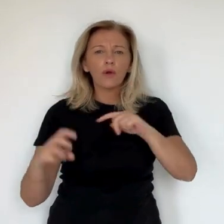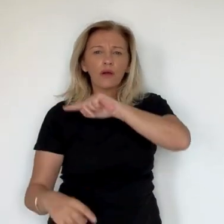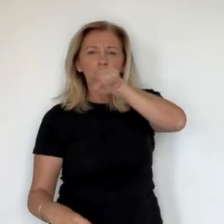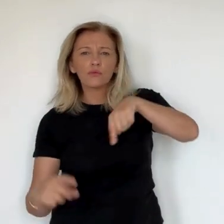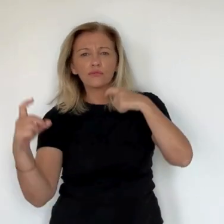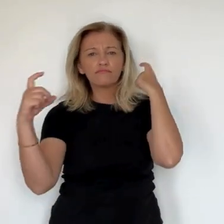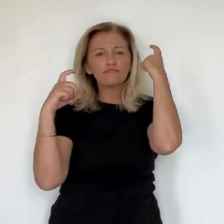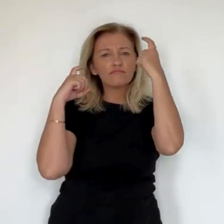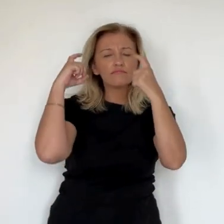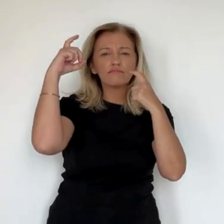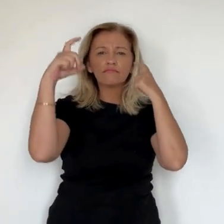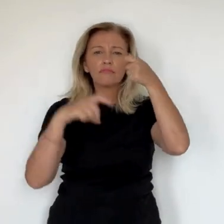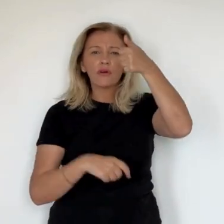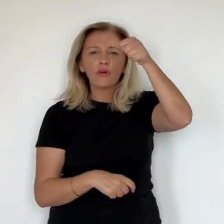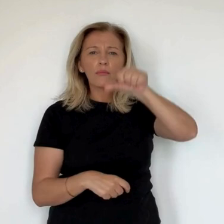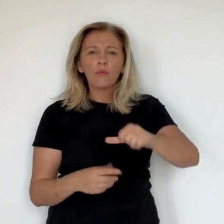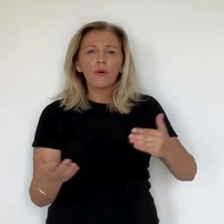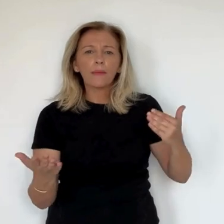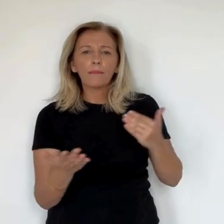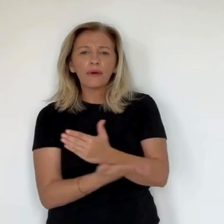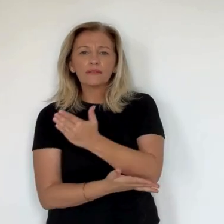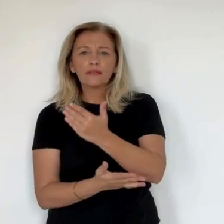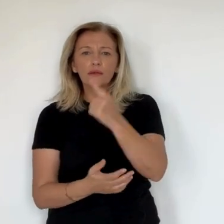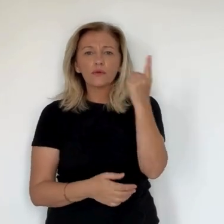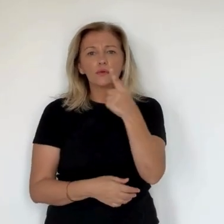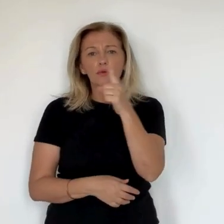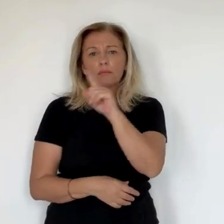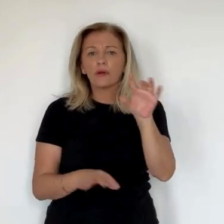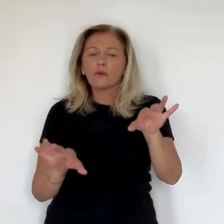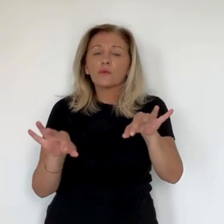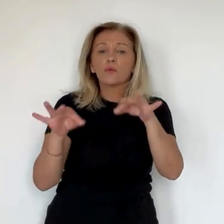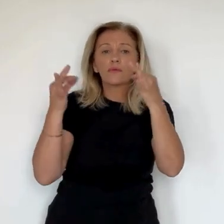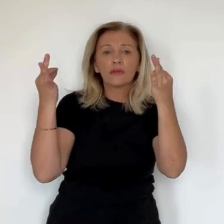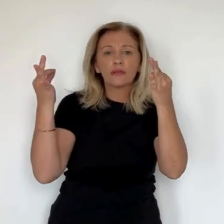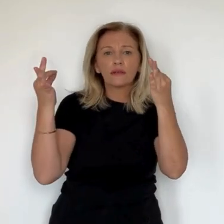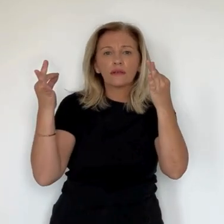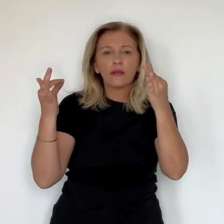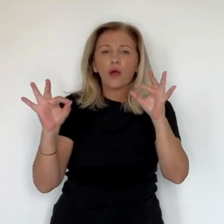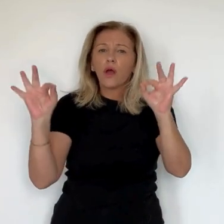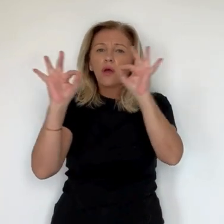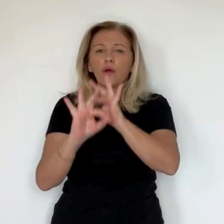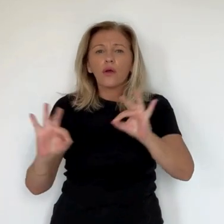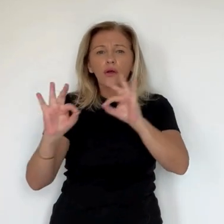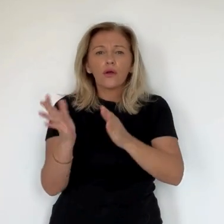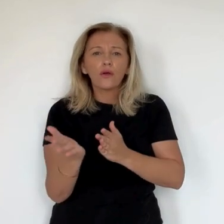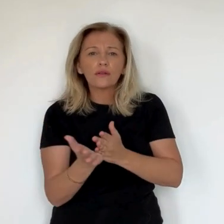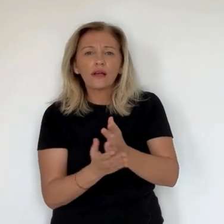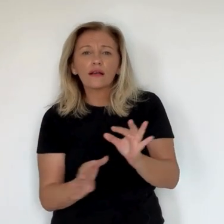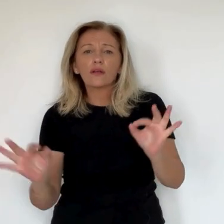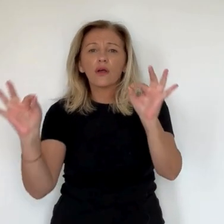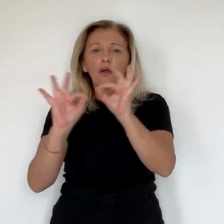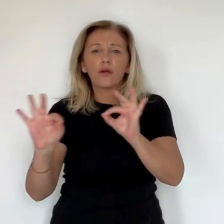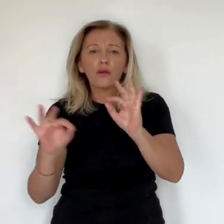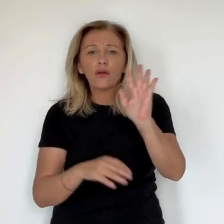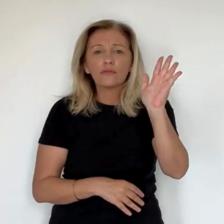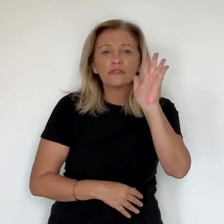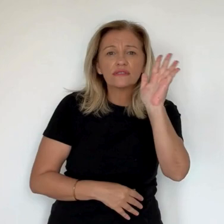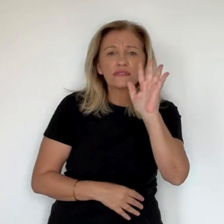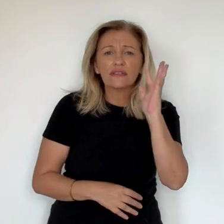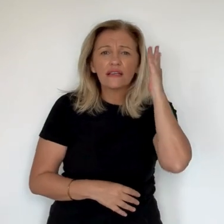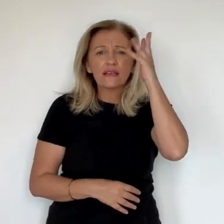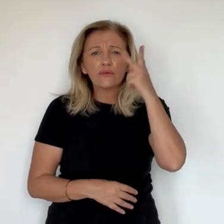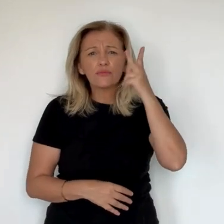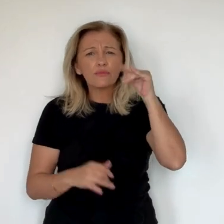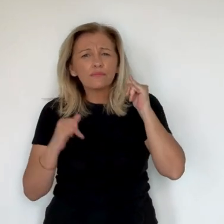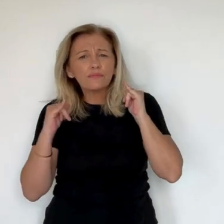Aucune trace, aucun signe et les craintes qui grandissent pour la compagne et la famille d'Anjanietti. Ce gérant de